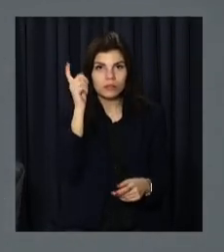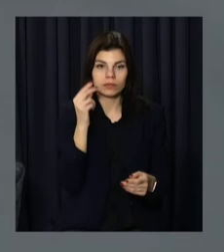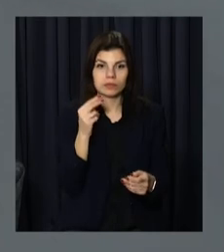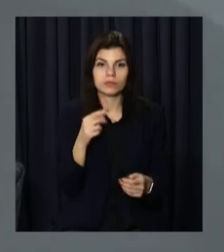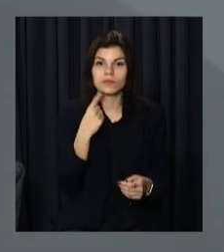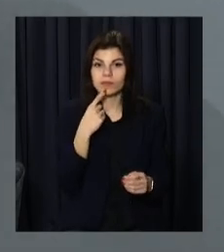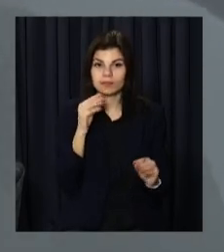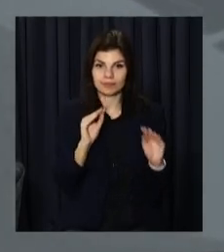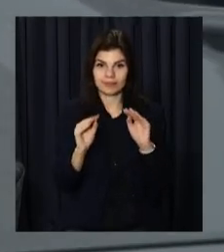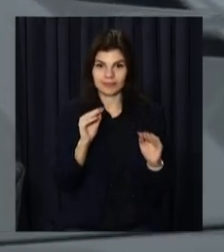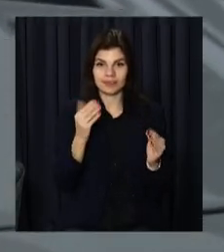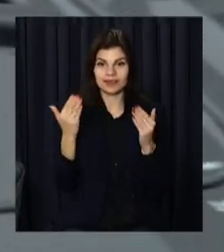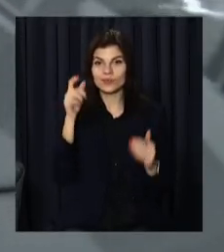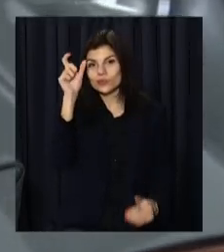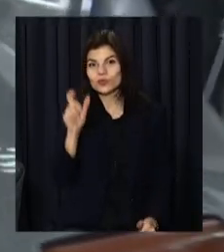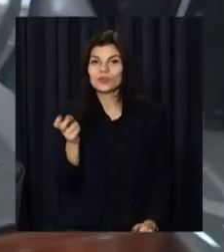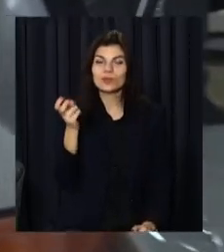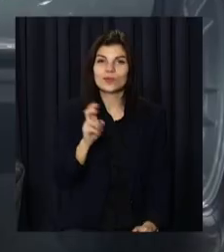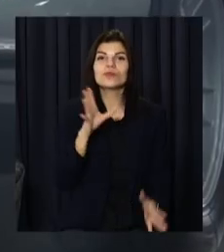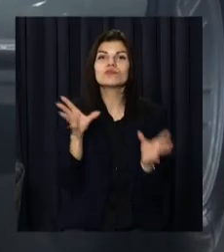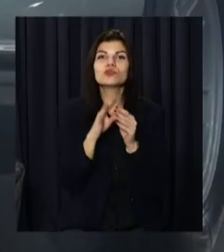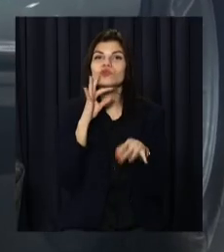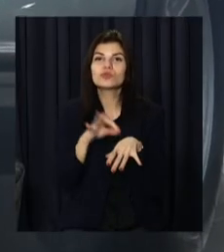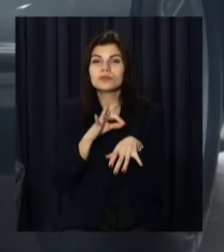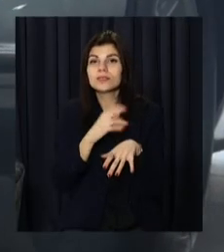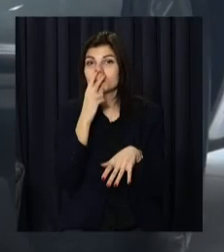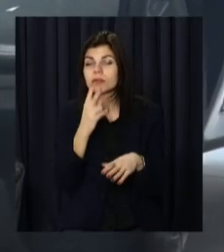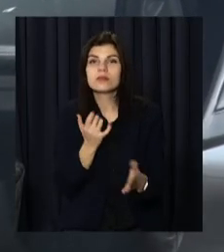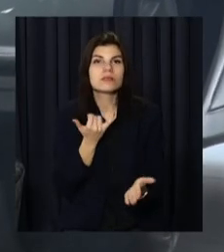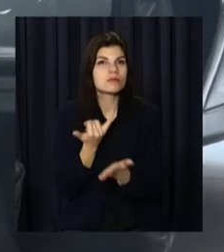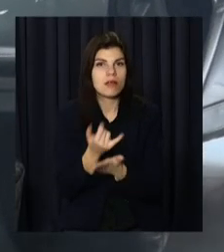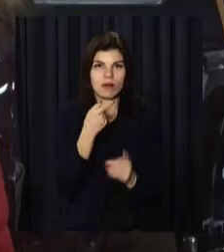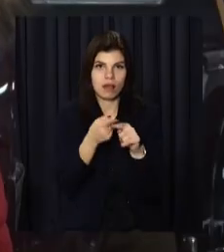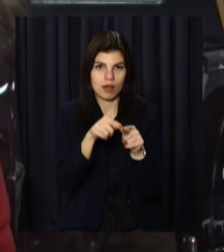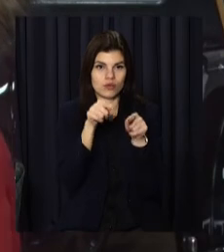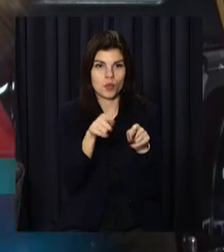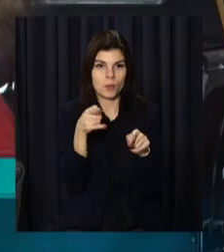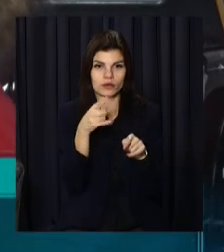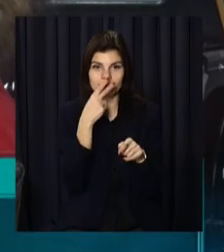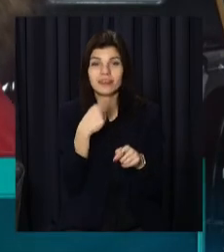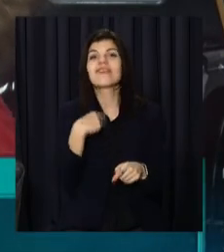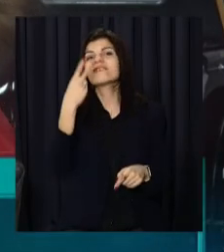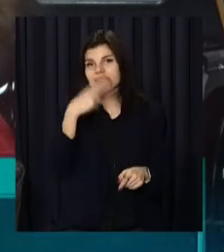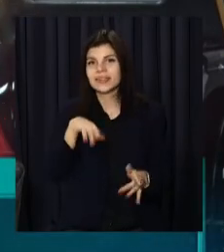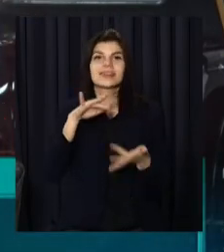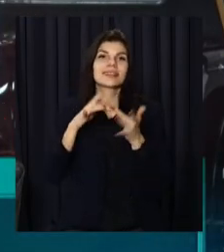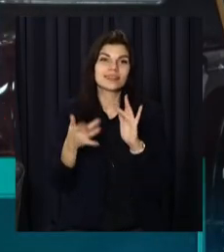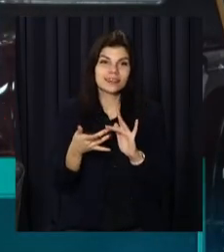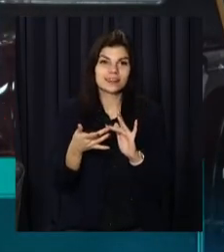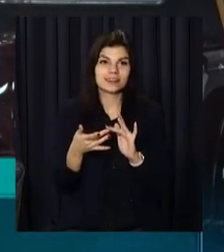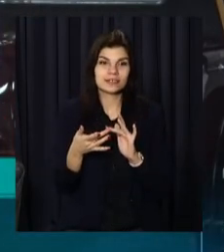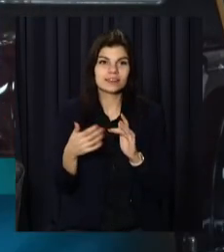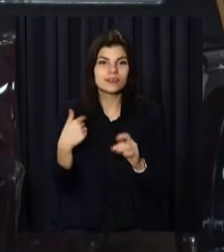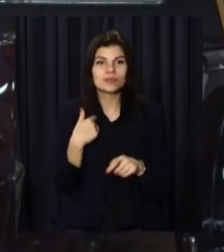відвідувач виставки Єгор. Чоловік прийшов до музею з дружиною лише заради цієї автівки. Я бачив в інтернеті, і